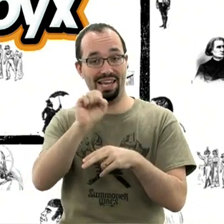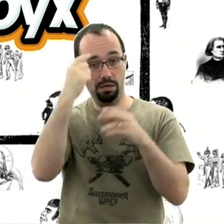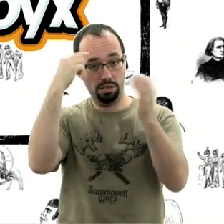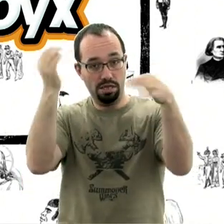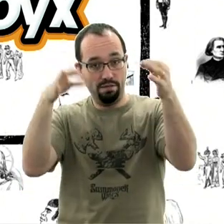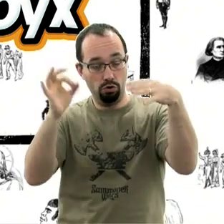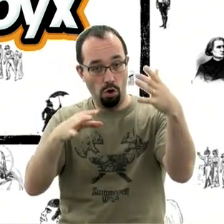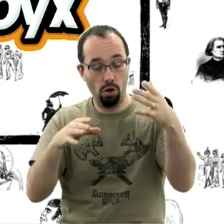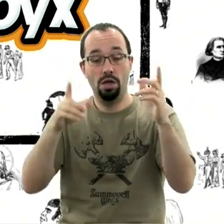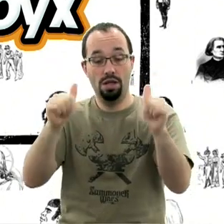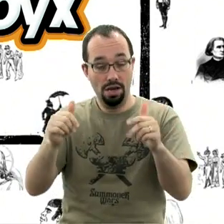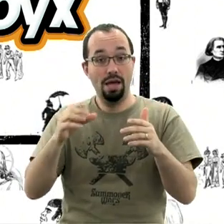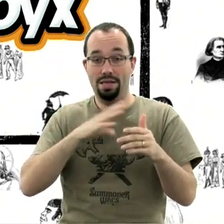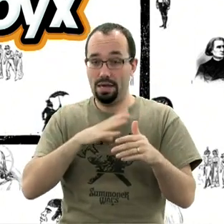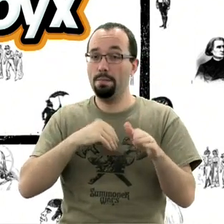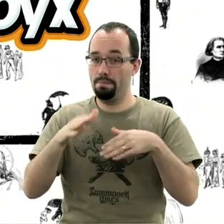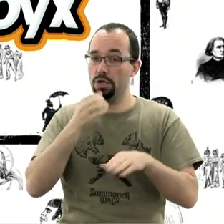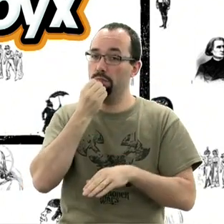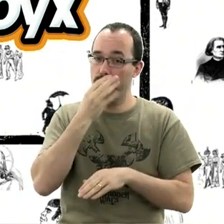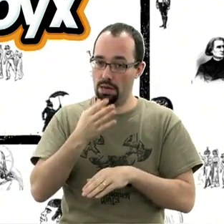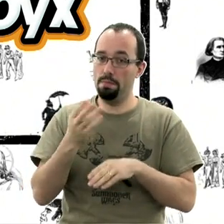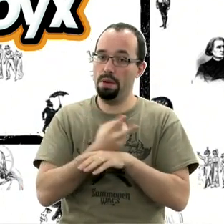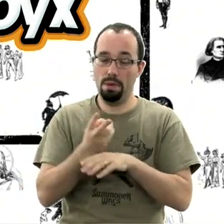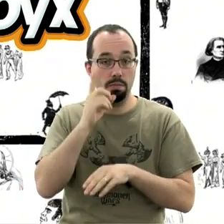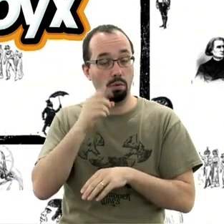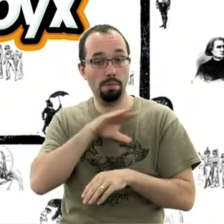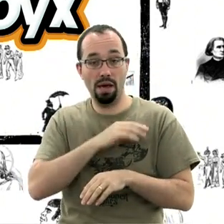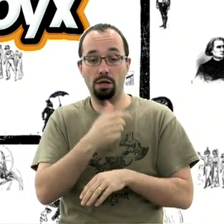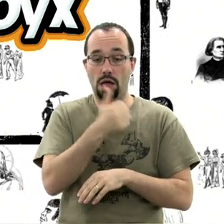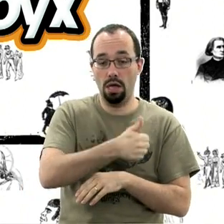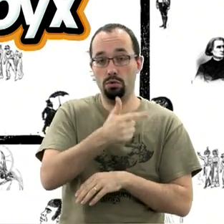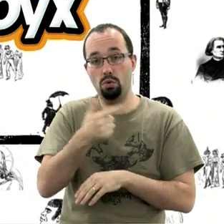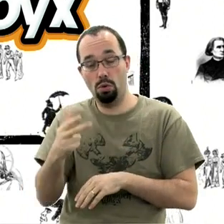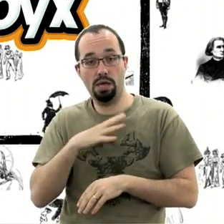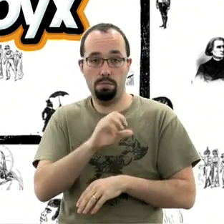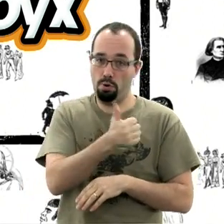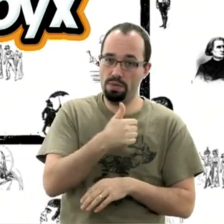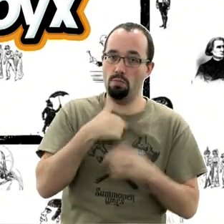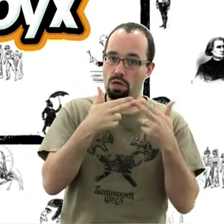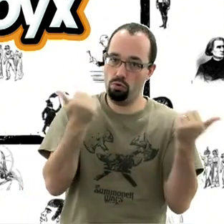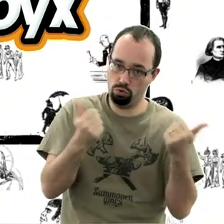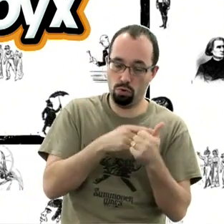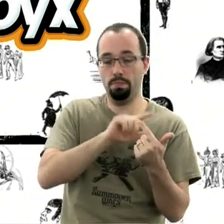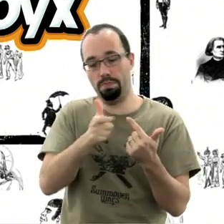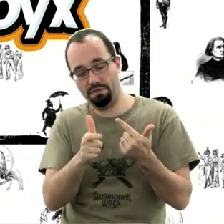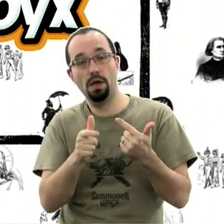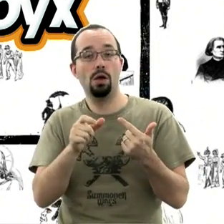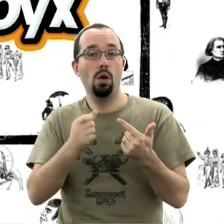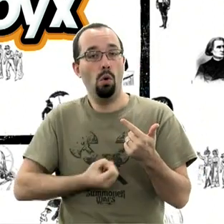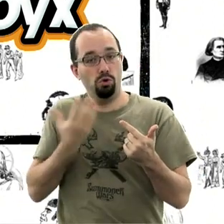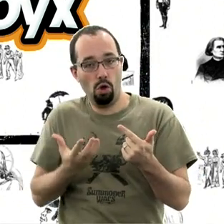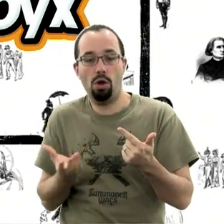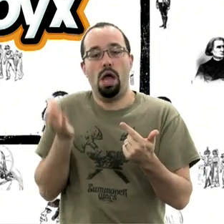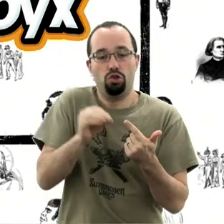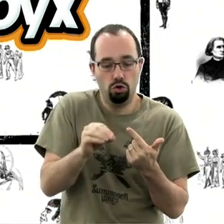marché au niveau de la lecture parce que ça a présenté en deux, trois plans. Une introduction de ma part et puis après, ça a précisé par Fred Henry et par Bombix. Ils organisent un grand